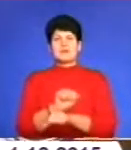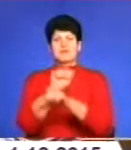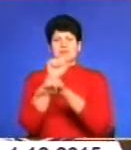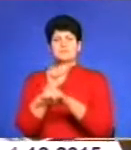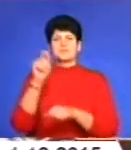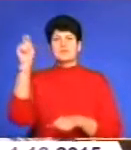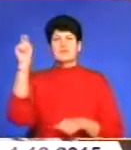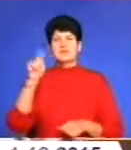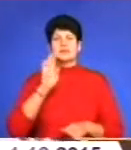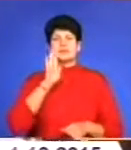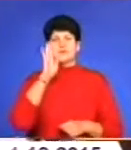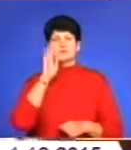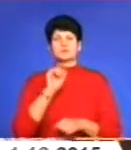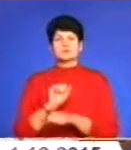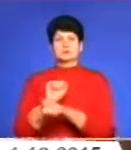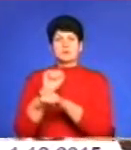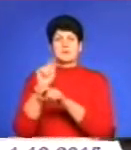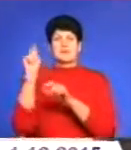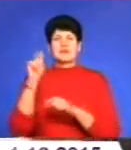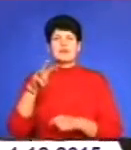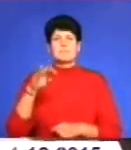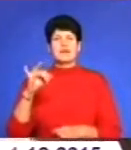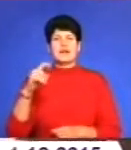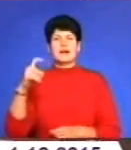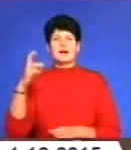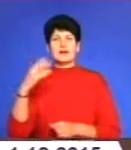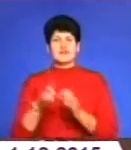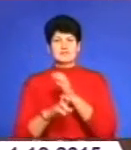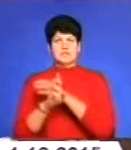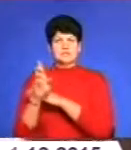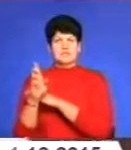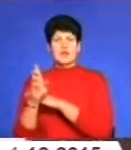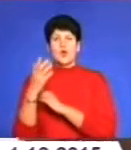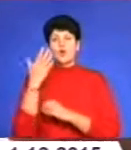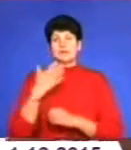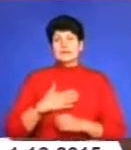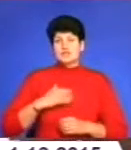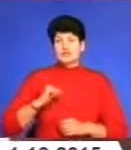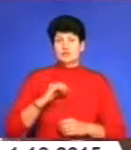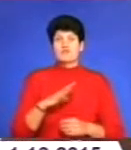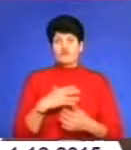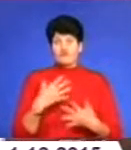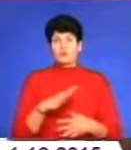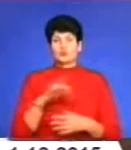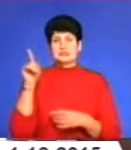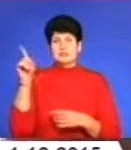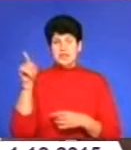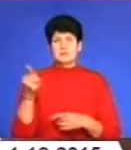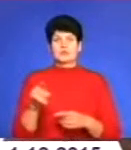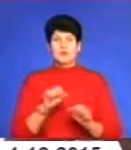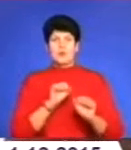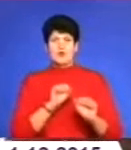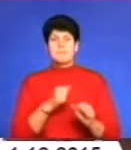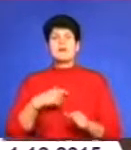були ми на Майдані. Приїхали в Михайлівський. Коли наші друзі вже були там, цілу ніч обороняли, ми встигли